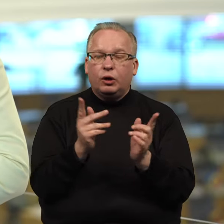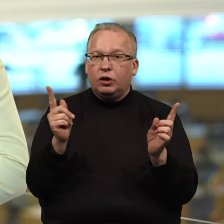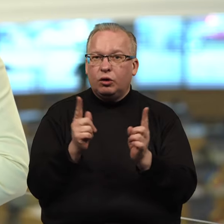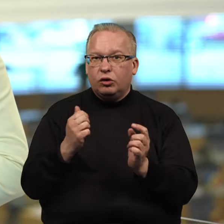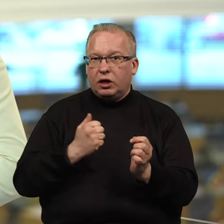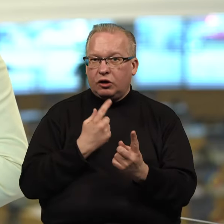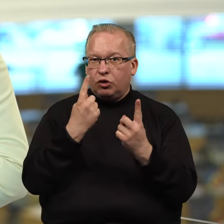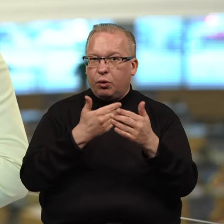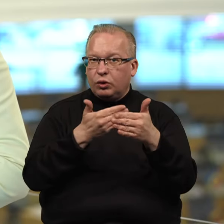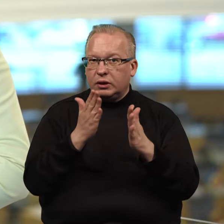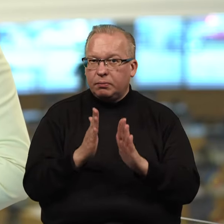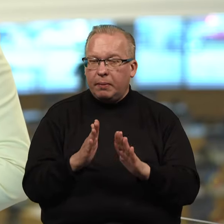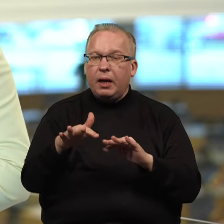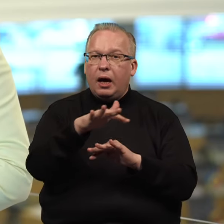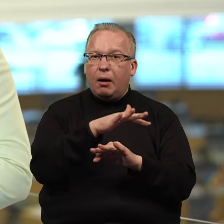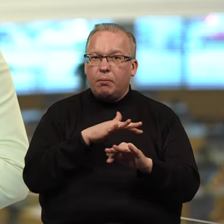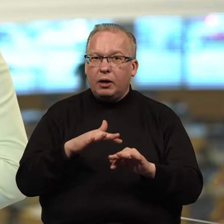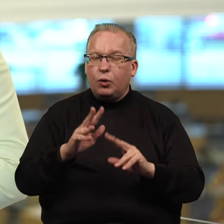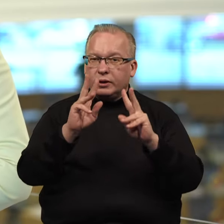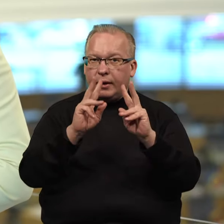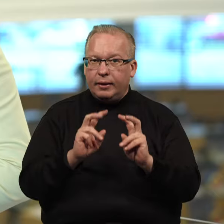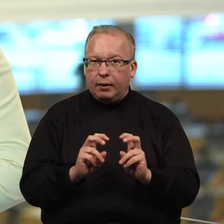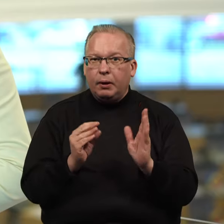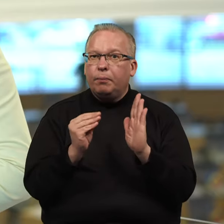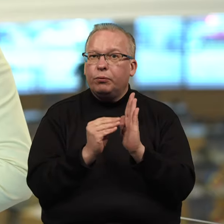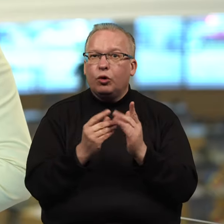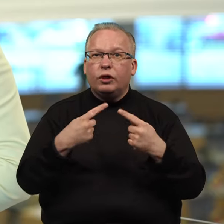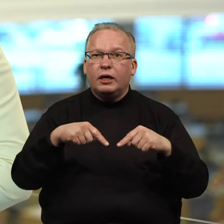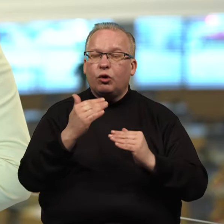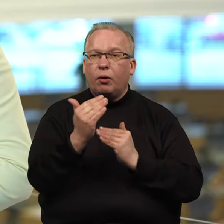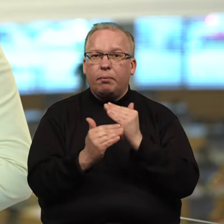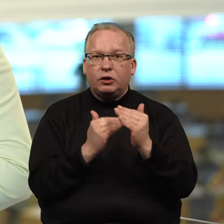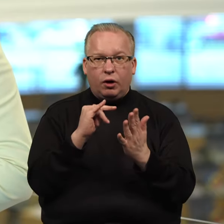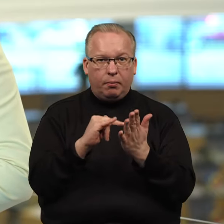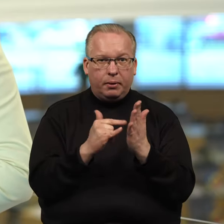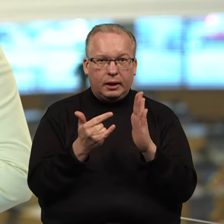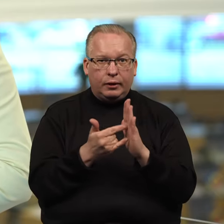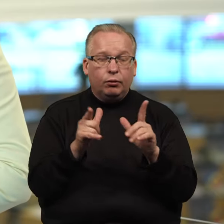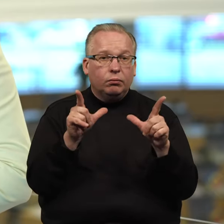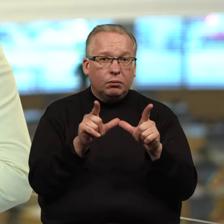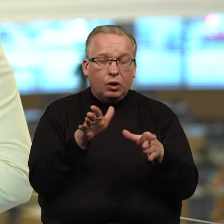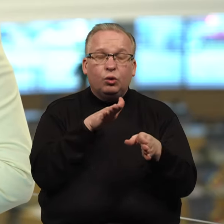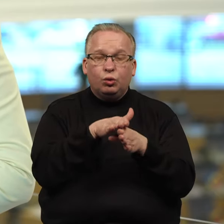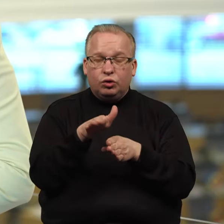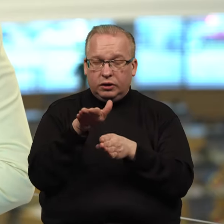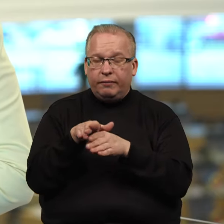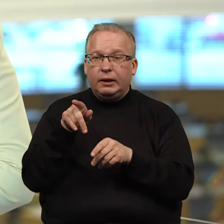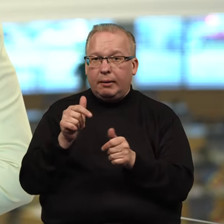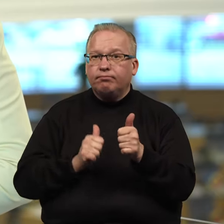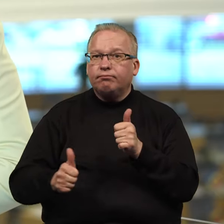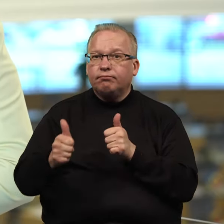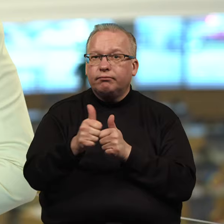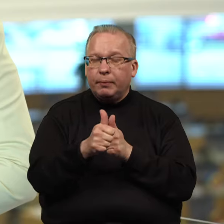krašto apsaugos sistemos aplinkos analizė, nustatyti nacionalinio pažangos plano uždavinių įgyvendinimo prioritetai ir